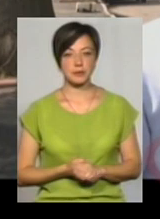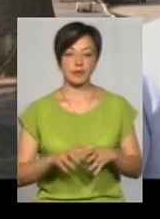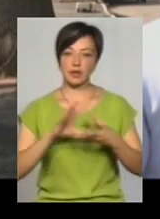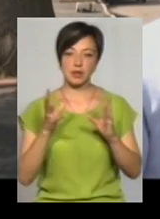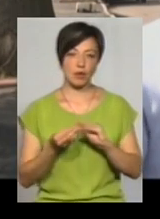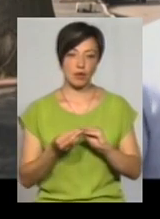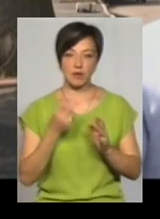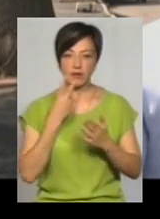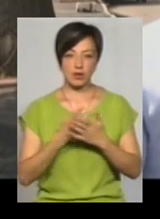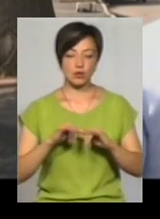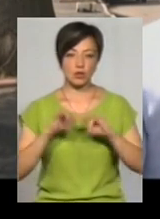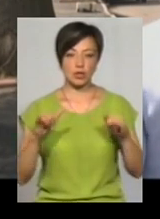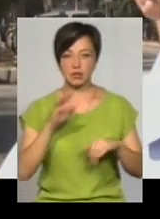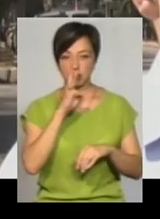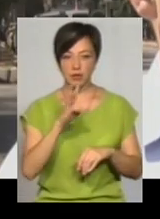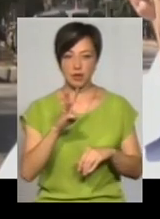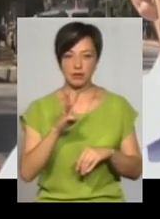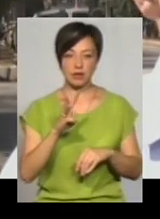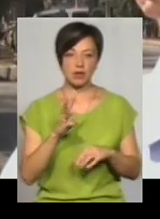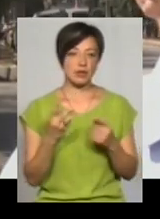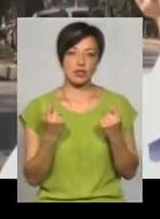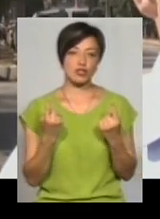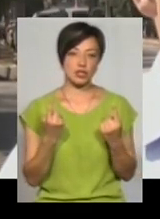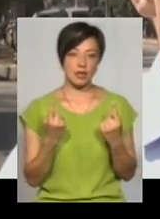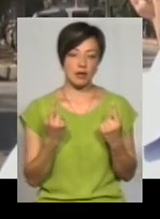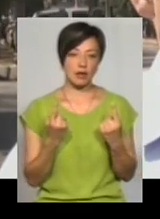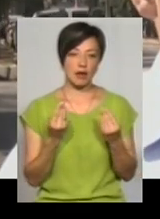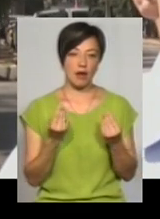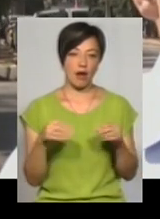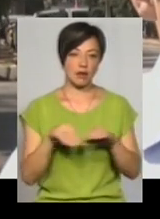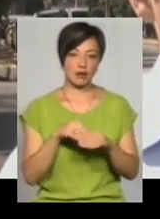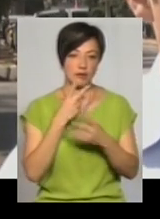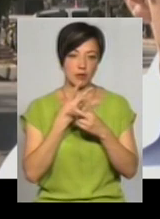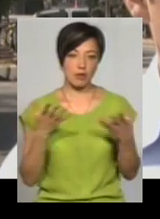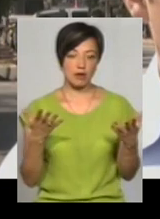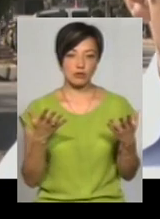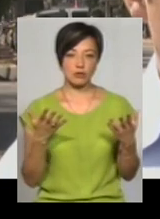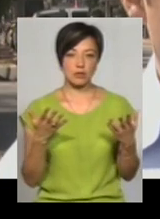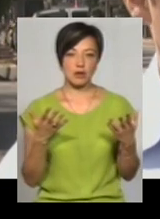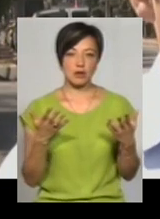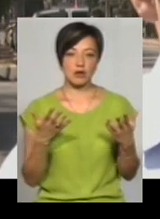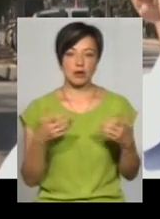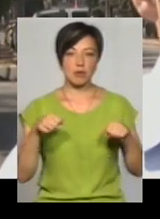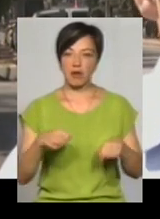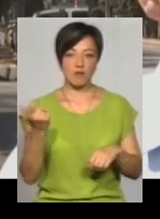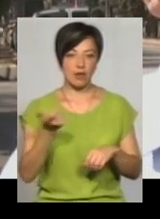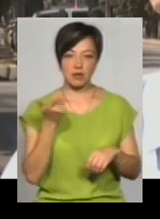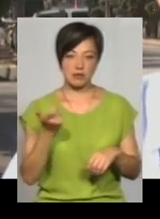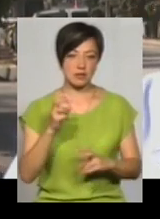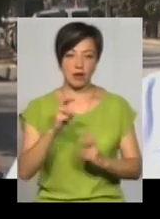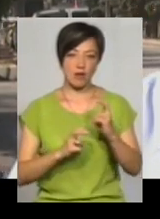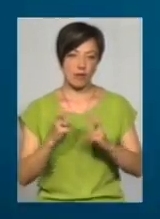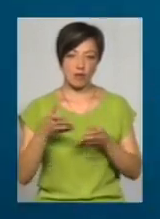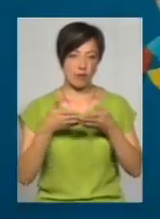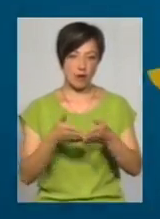загалом також видно зростання заробітної плати. Я хтось таких-хто значних активів не бачимо, бенефіціарних прав, тобто він не є власником заводів